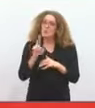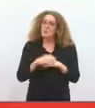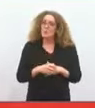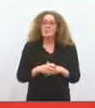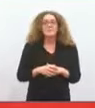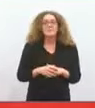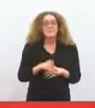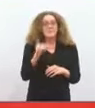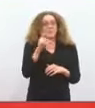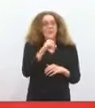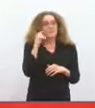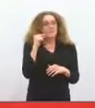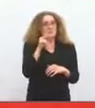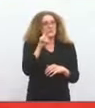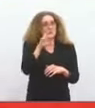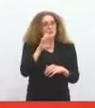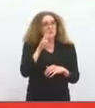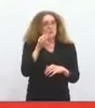Monsieur Revol.